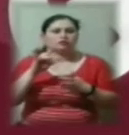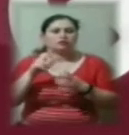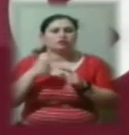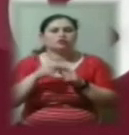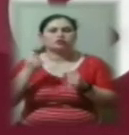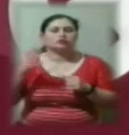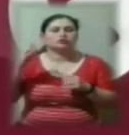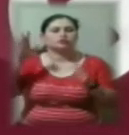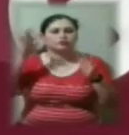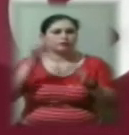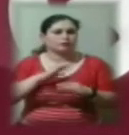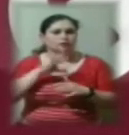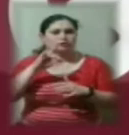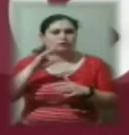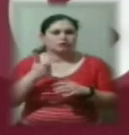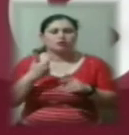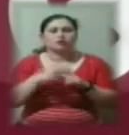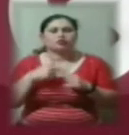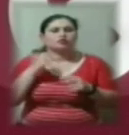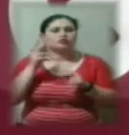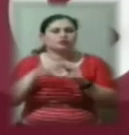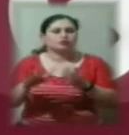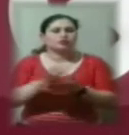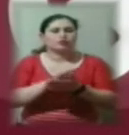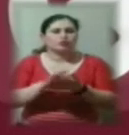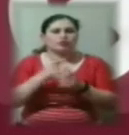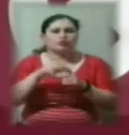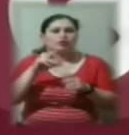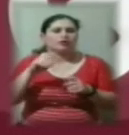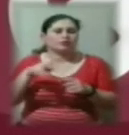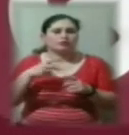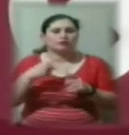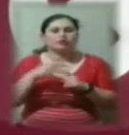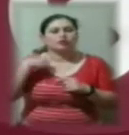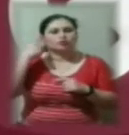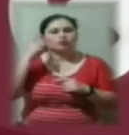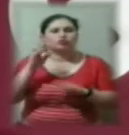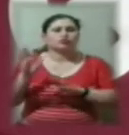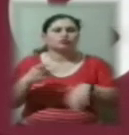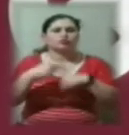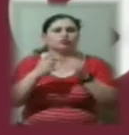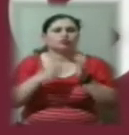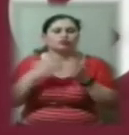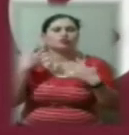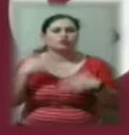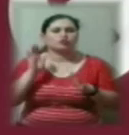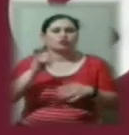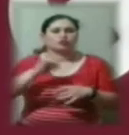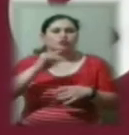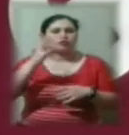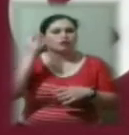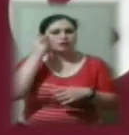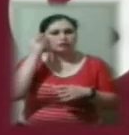сніг. Зараз ми завершуємо чищення і прибирання льоду. Думаю, що після 16-ї вже вилетить київський рейс. І